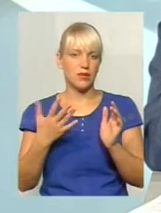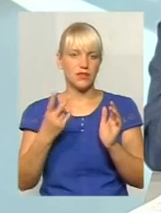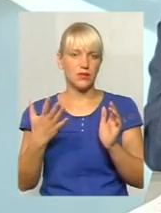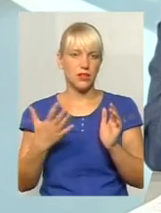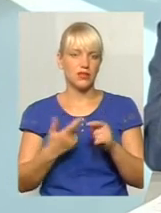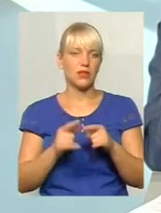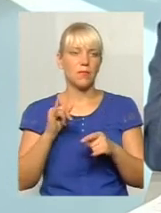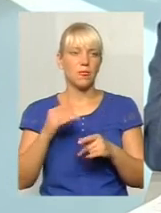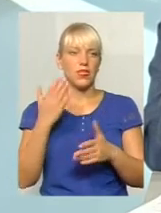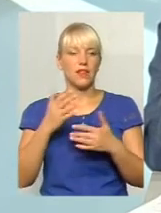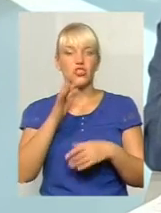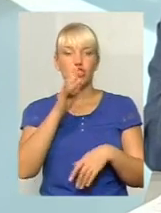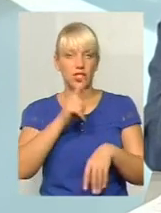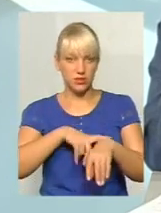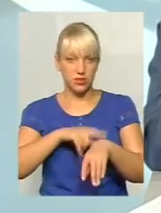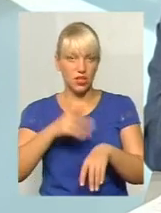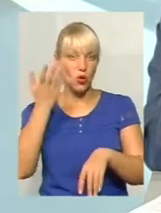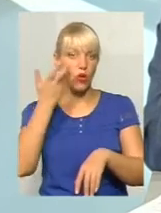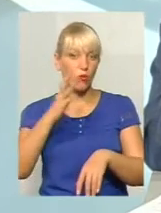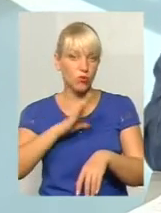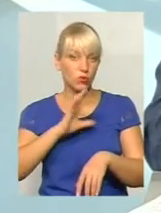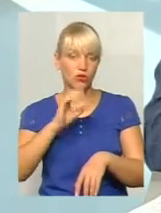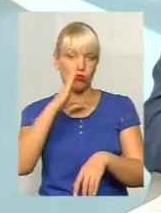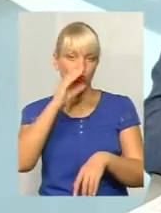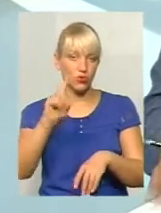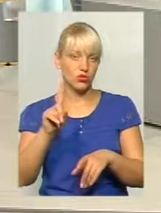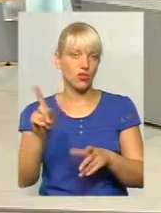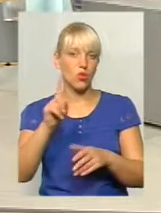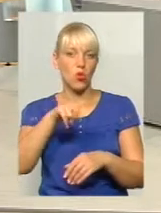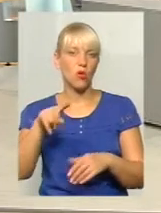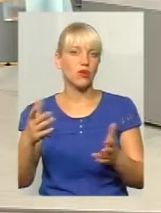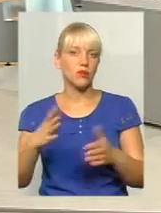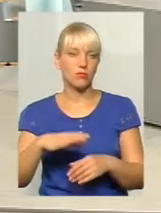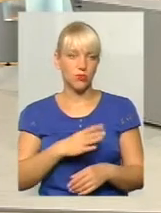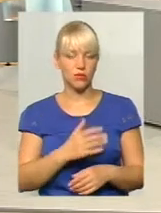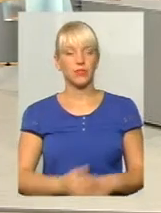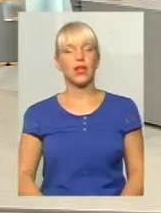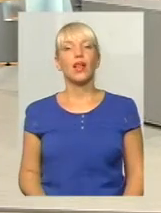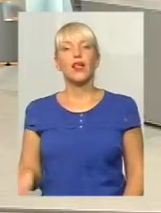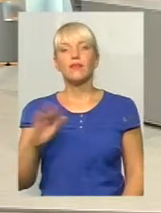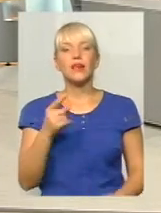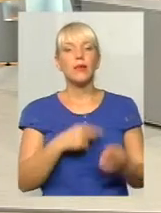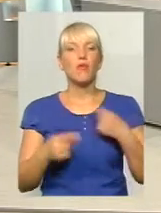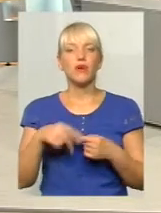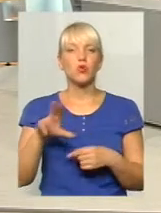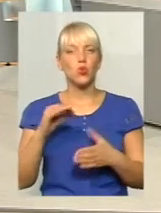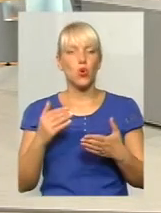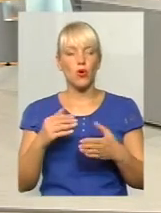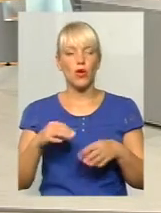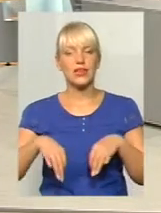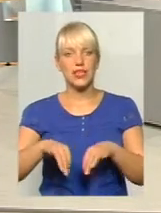Бажано час. І номер транспорта засобу. зрозумію. Давайте порануюся до нової мережі. От,